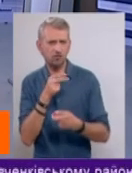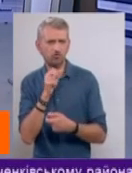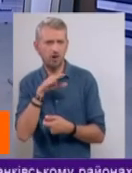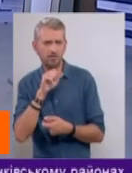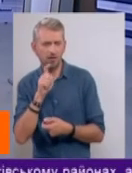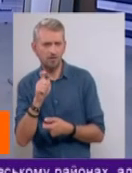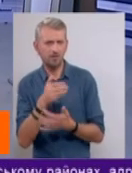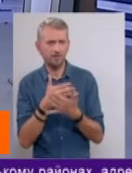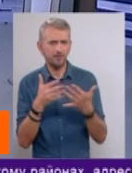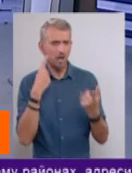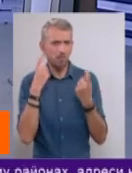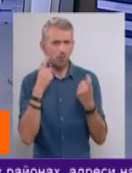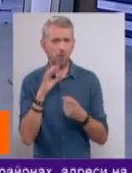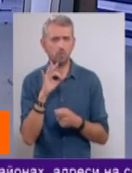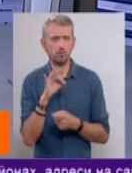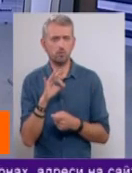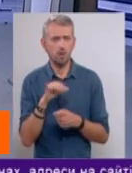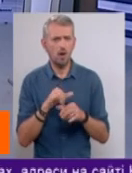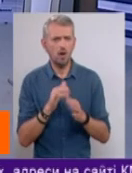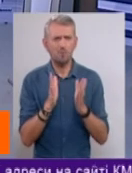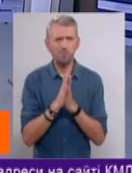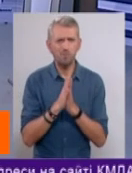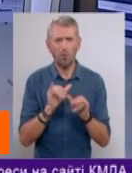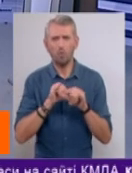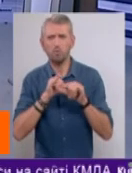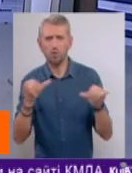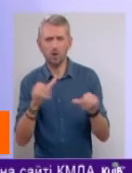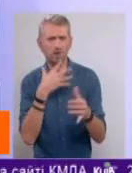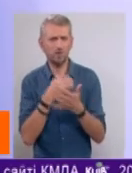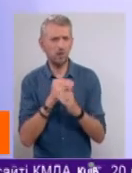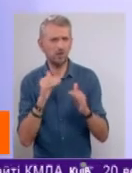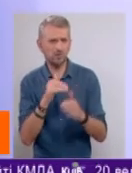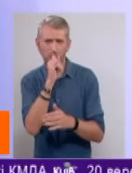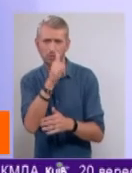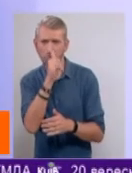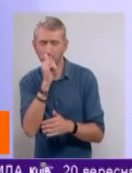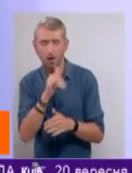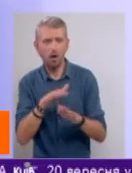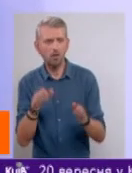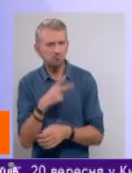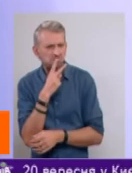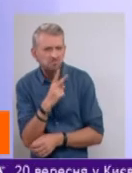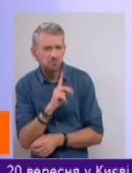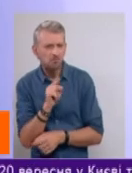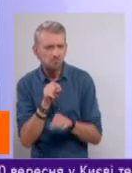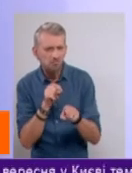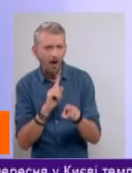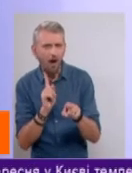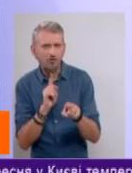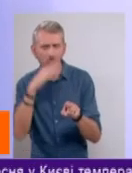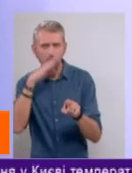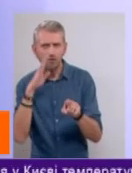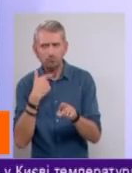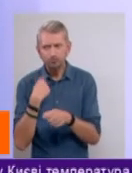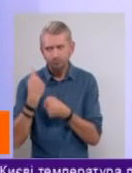профайлах і так далі інформацію поширте, не допускайте своїх дітей до цього, діти дивляться і кажуть так, а що ж це таке? Що це батьки нам